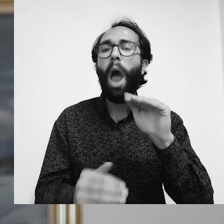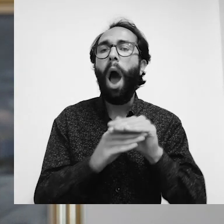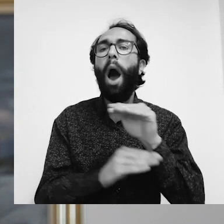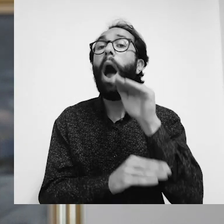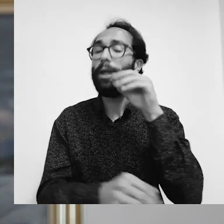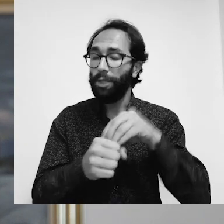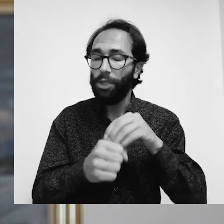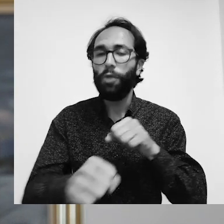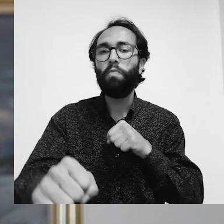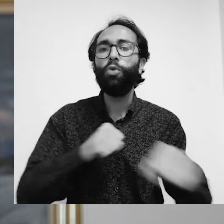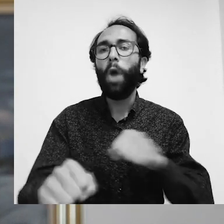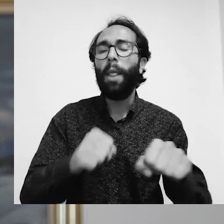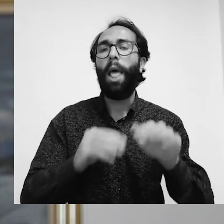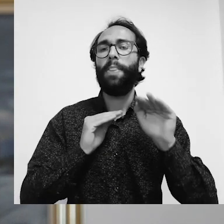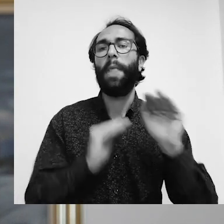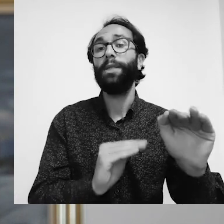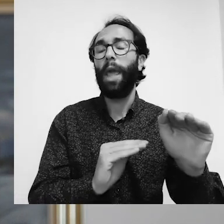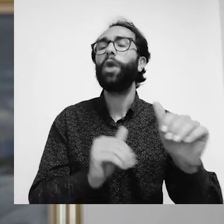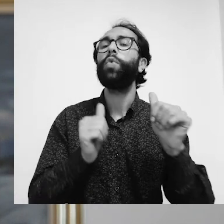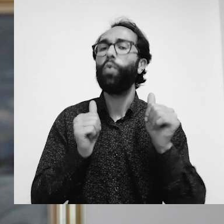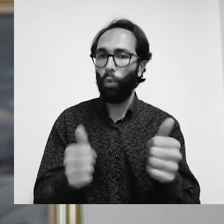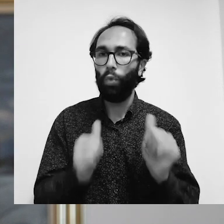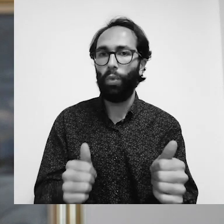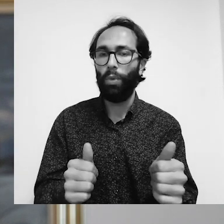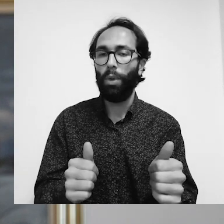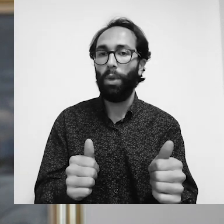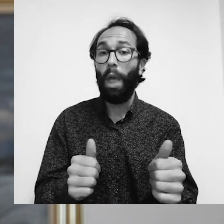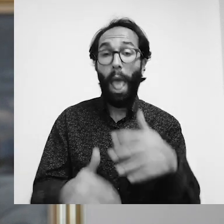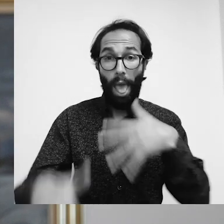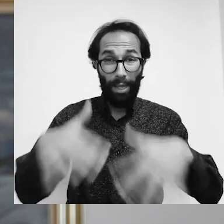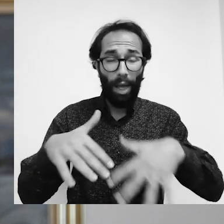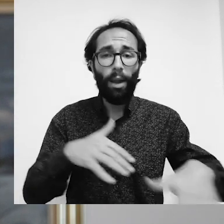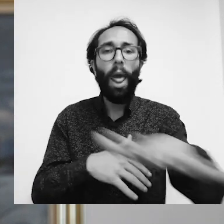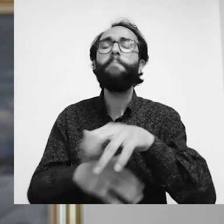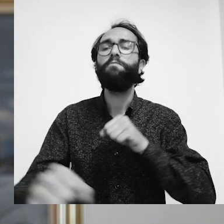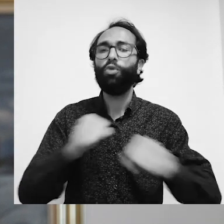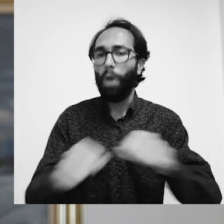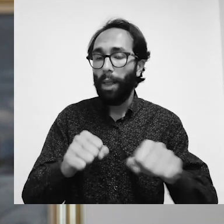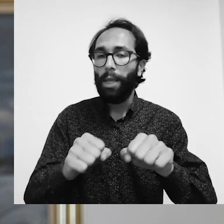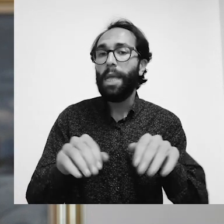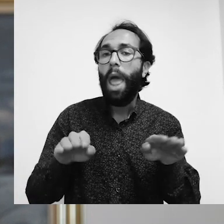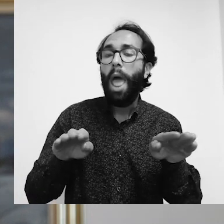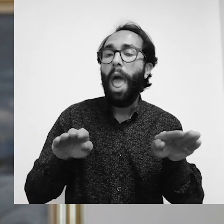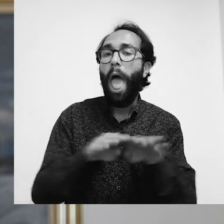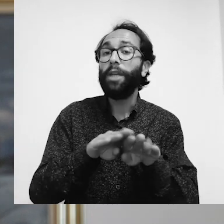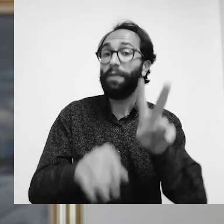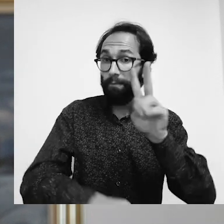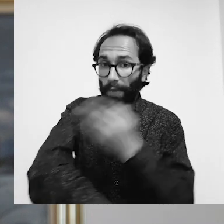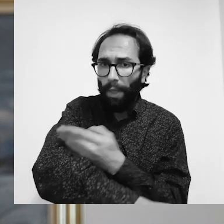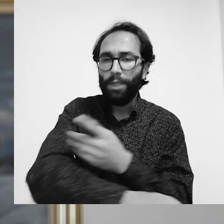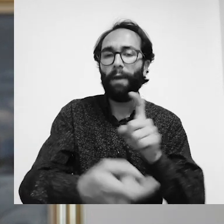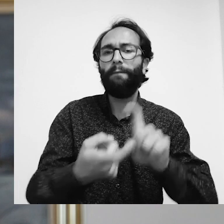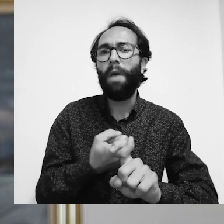mücadelelerine destek olma günüdür. Engellilerin mücadelesi eşit